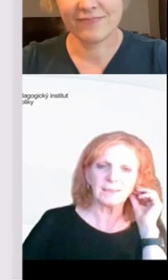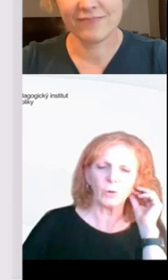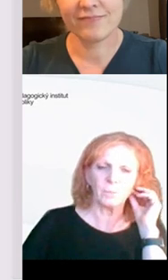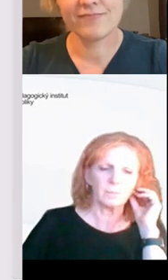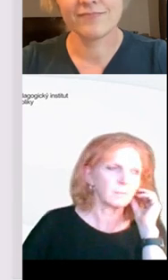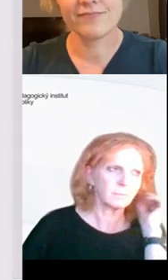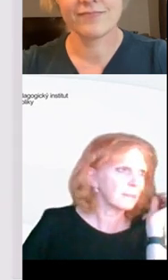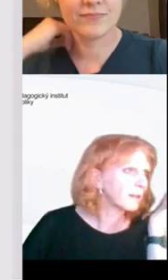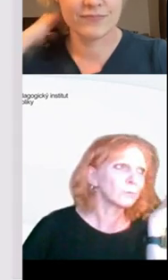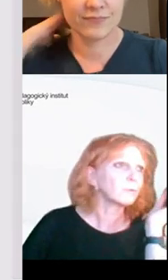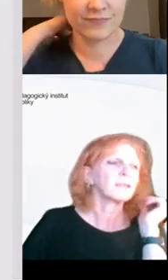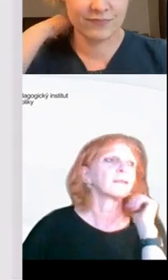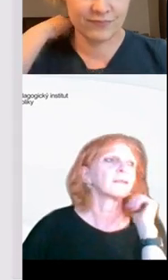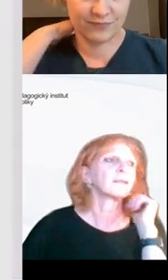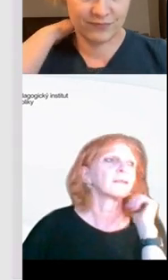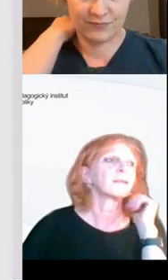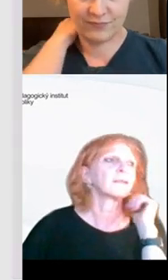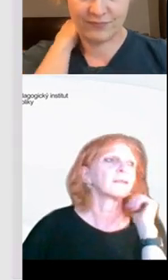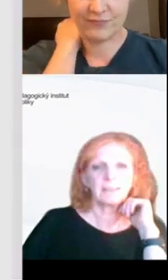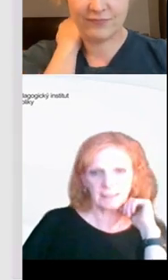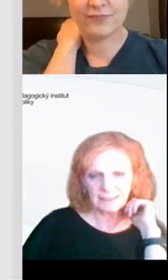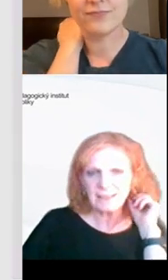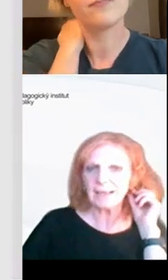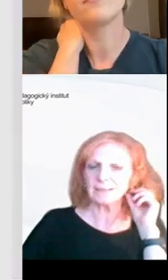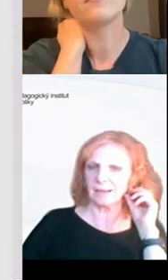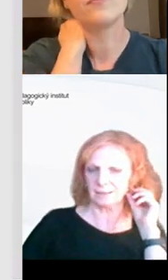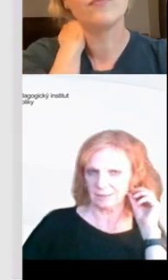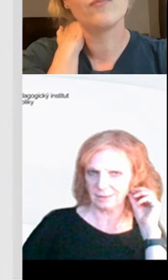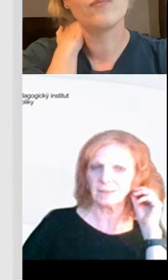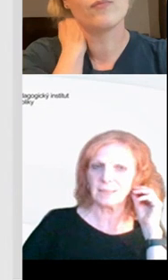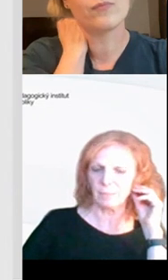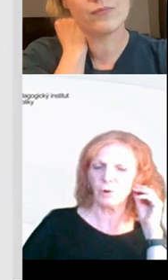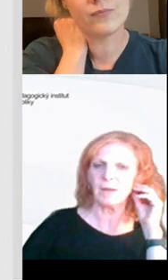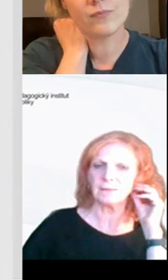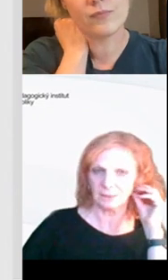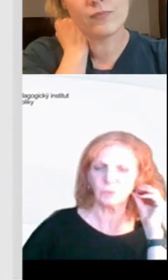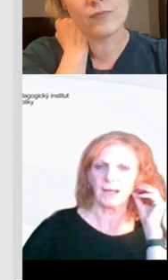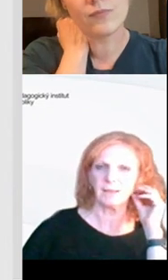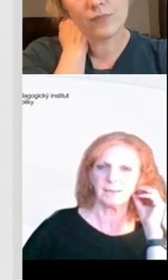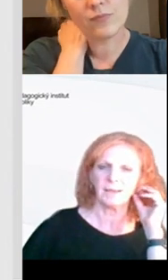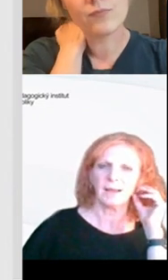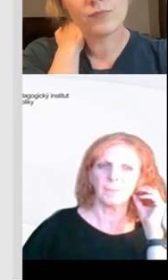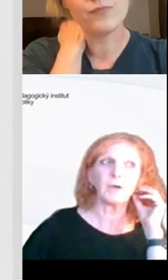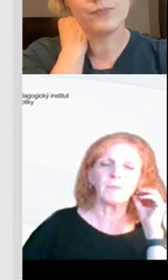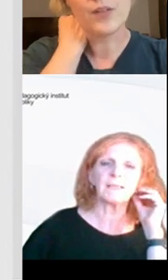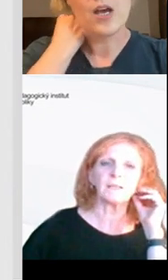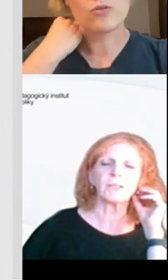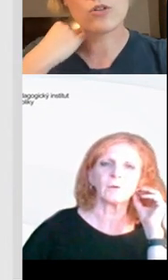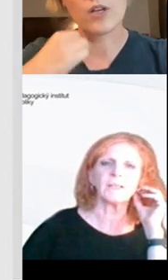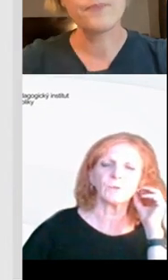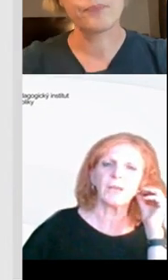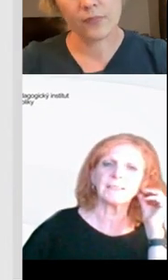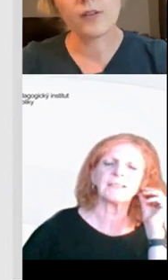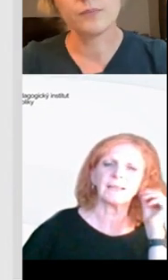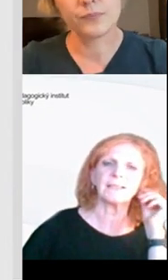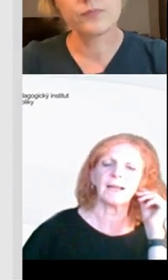využívání toho tabletu třeba konkrétně tady sedět, jak se mám chovat. Je to tak, abychom věděli, že